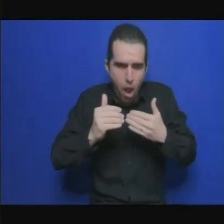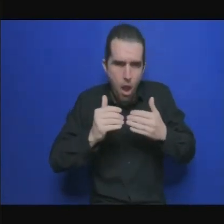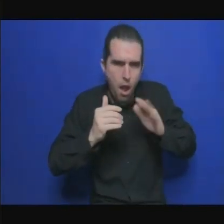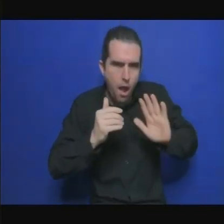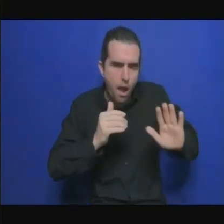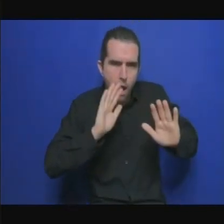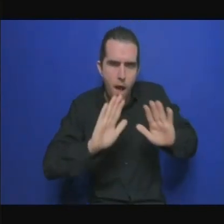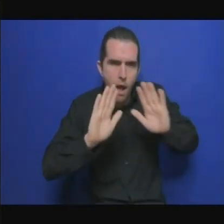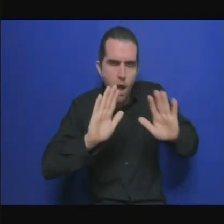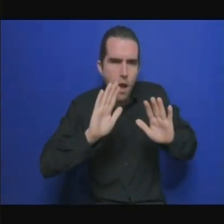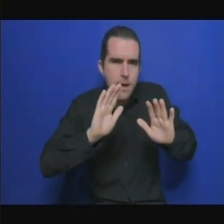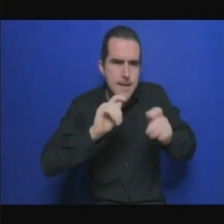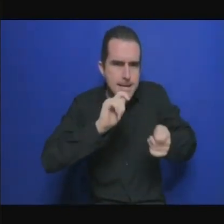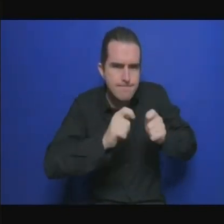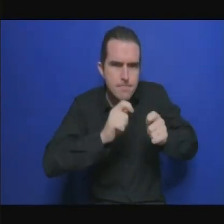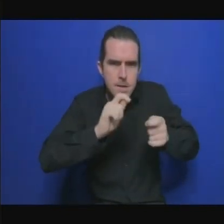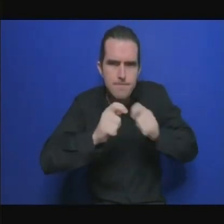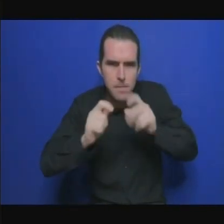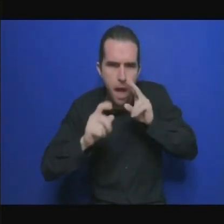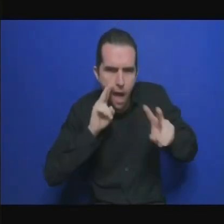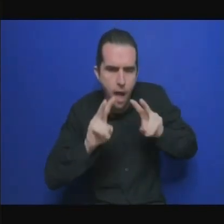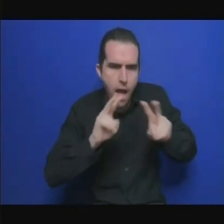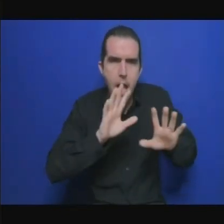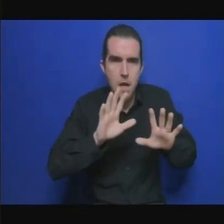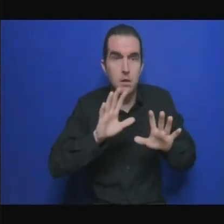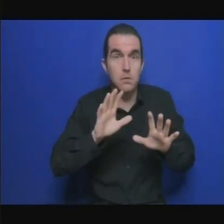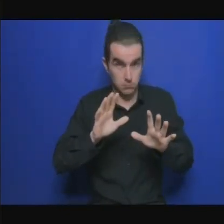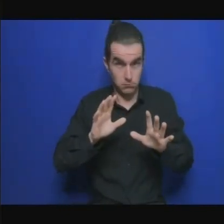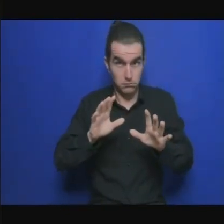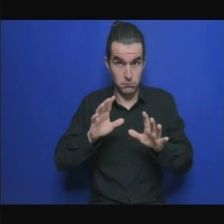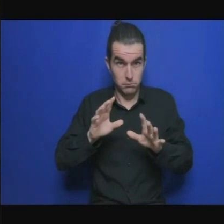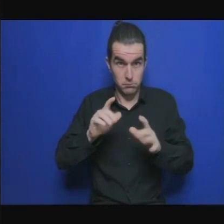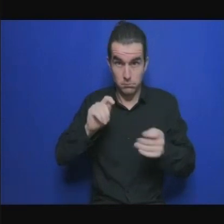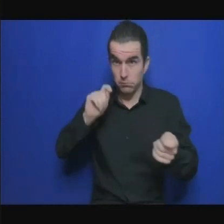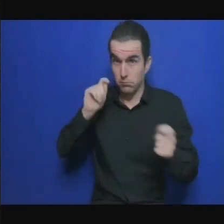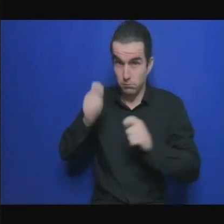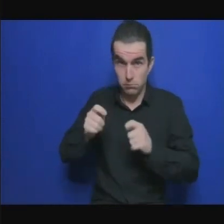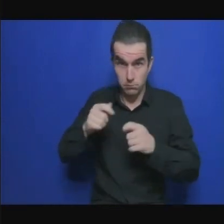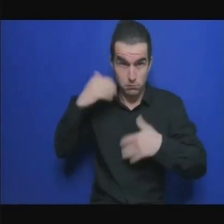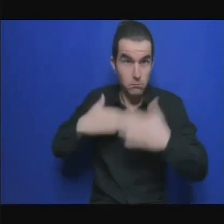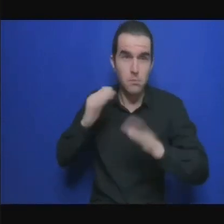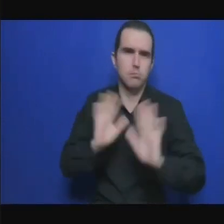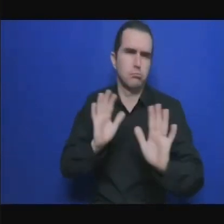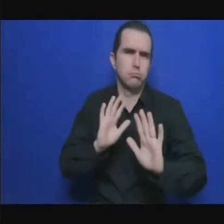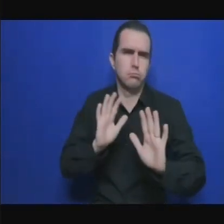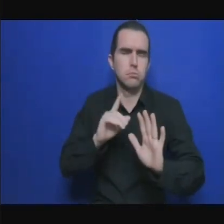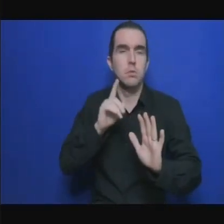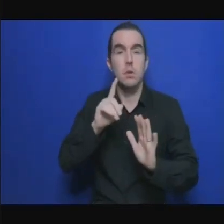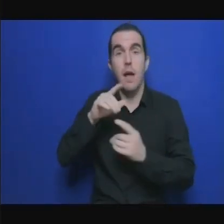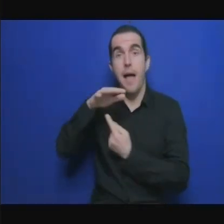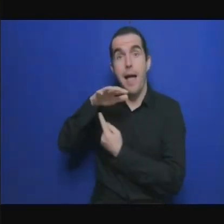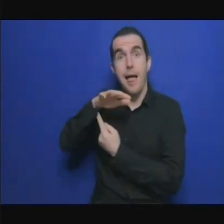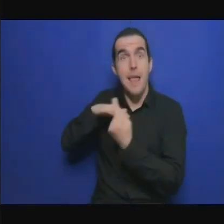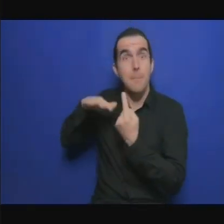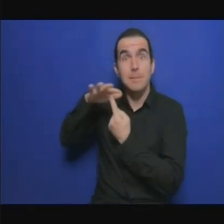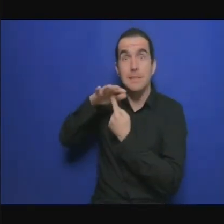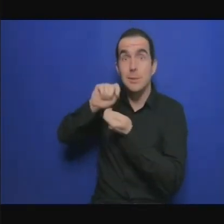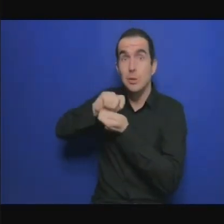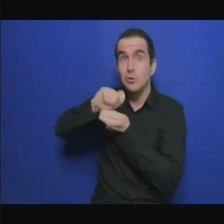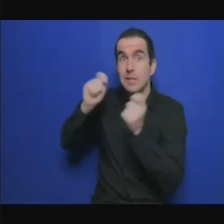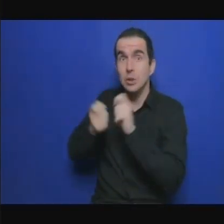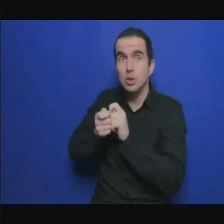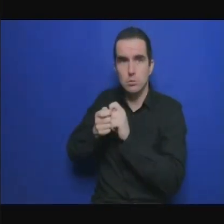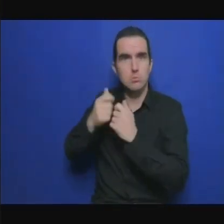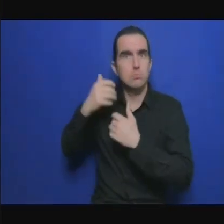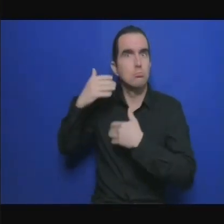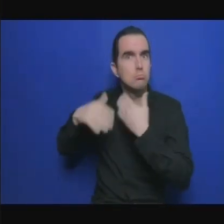quand on passe du kérosène au gaz de pétrole